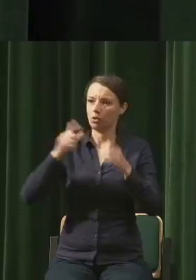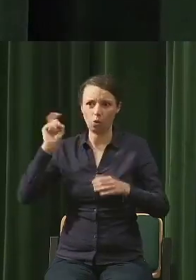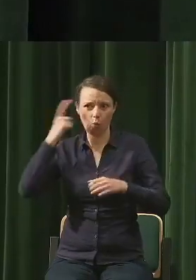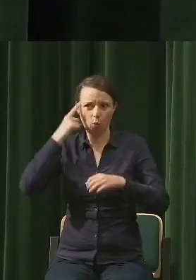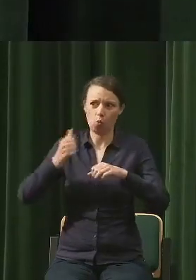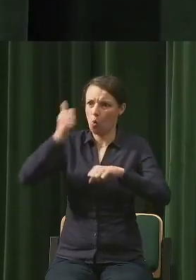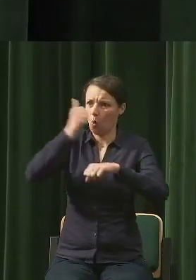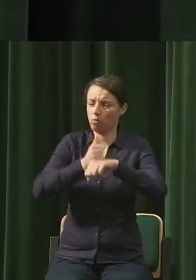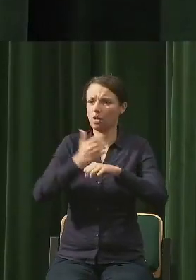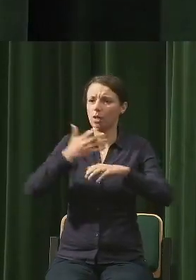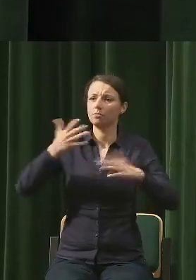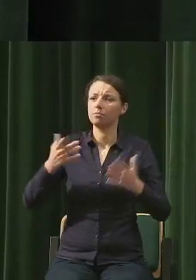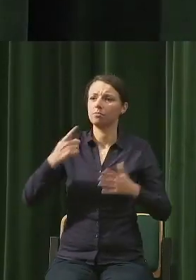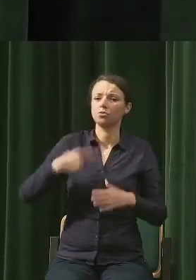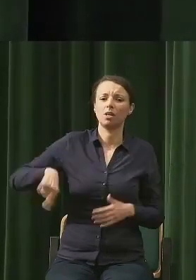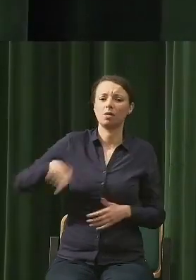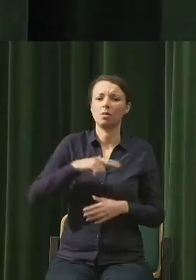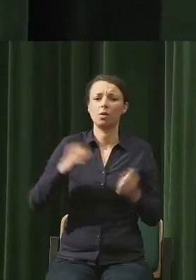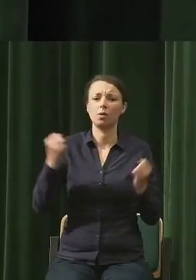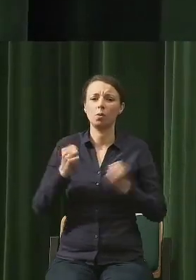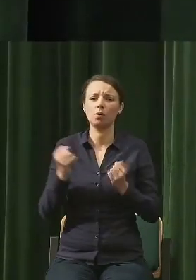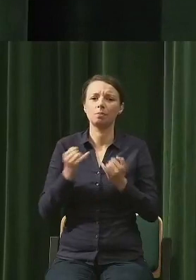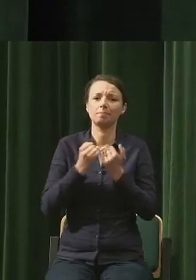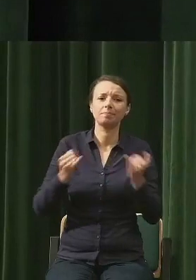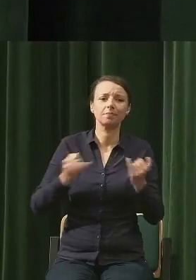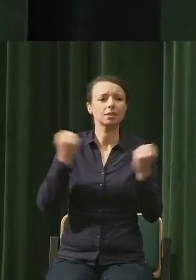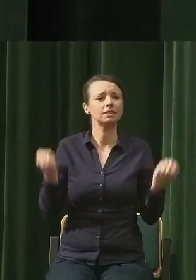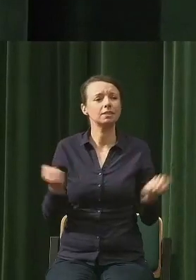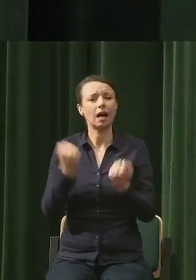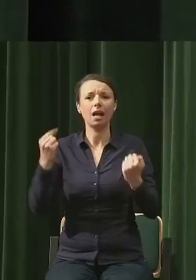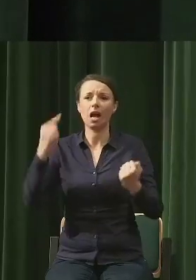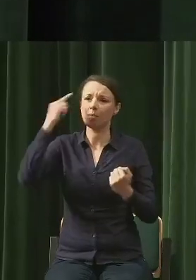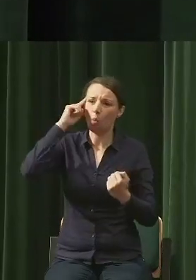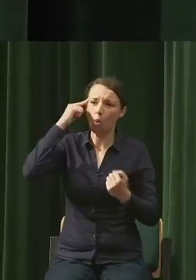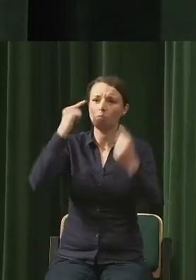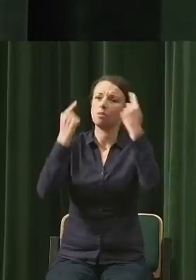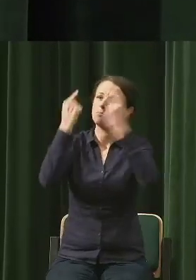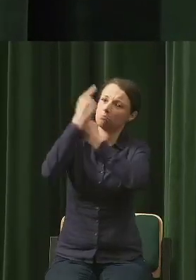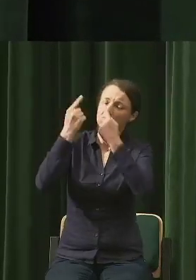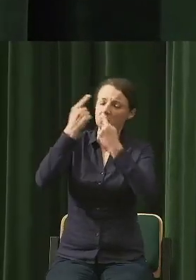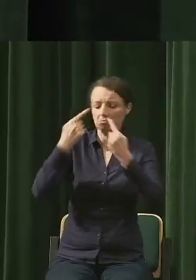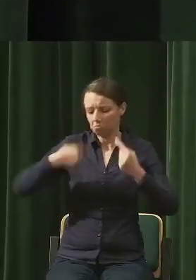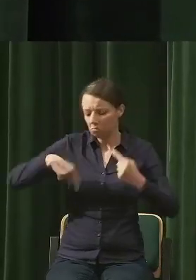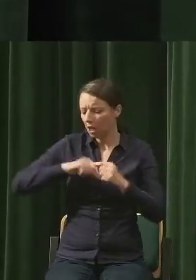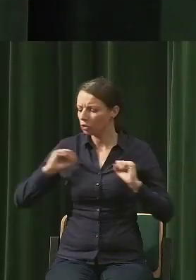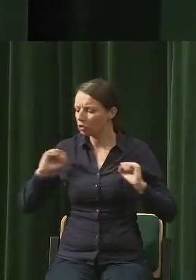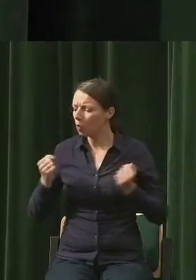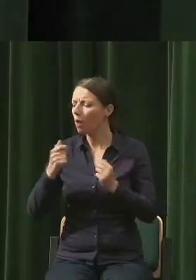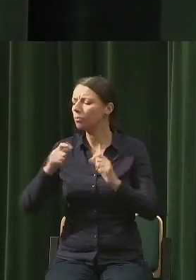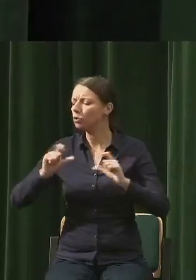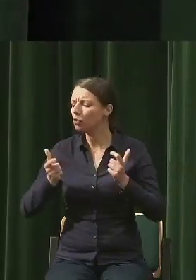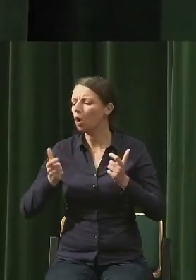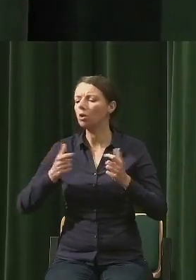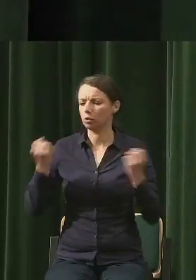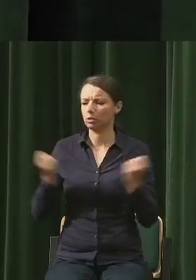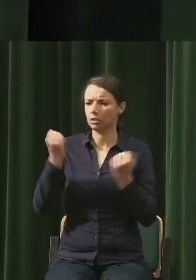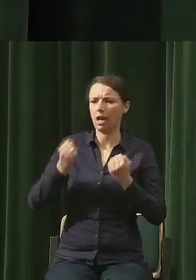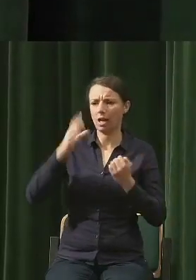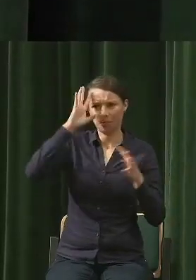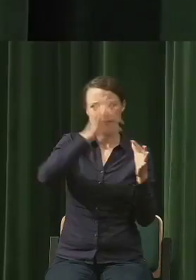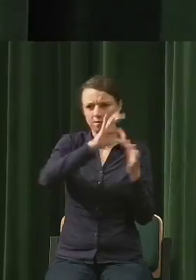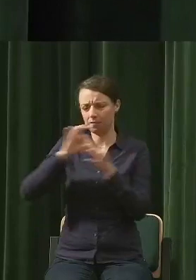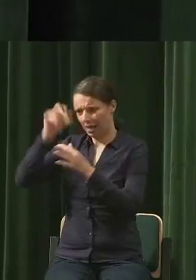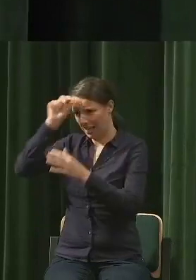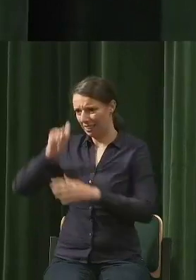my właśnie maksymalizujemy racjonalnie swoje działania. Jak sobie